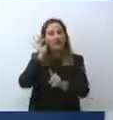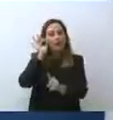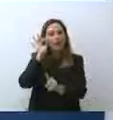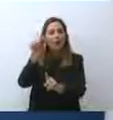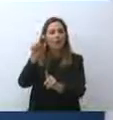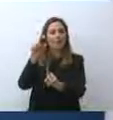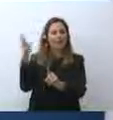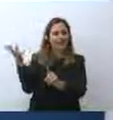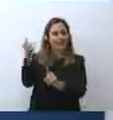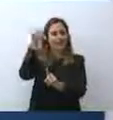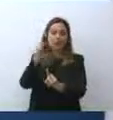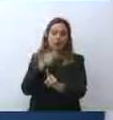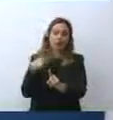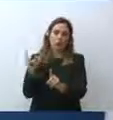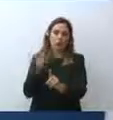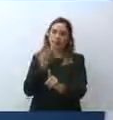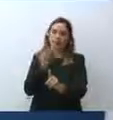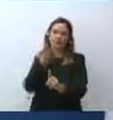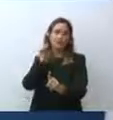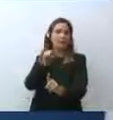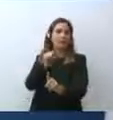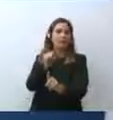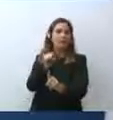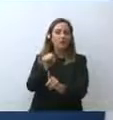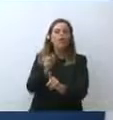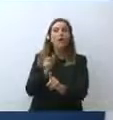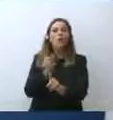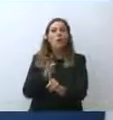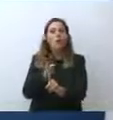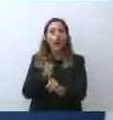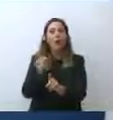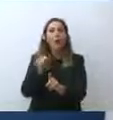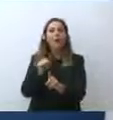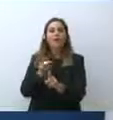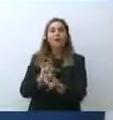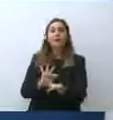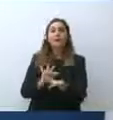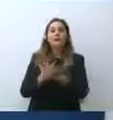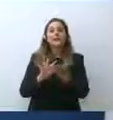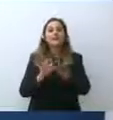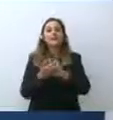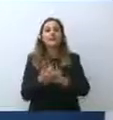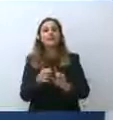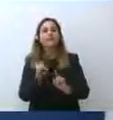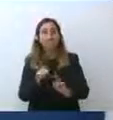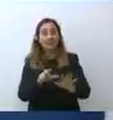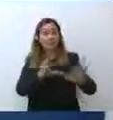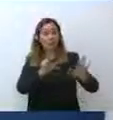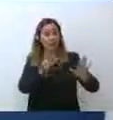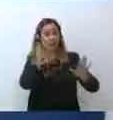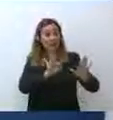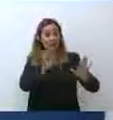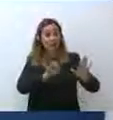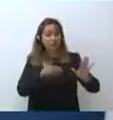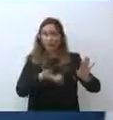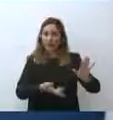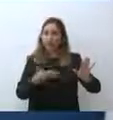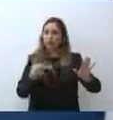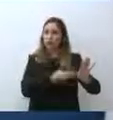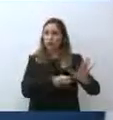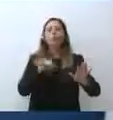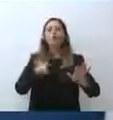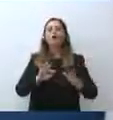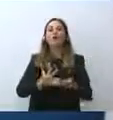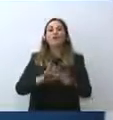vogliamo conseguire, quello del superamento del raggiungimento e possibilmente del superamento dell'80%, 85